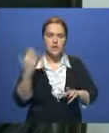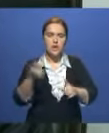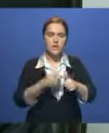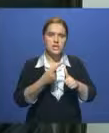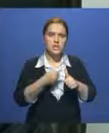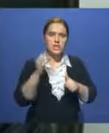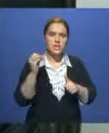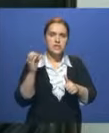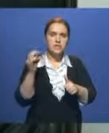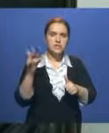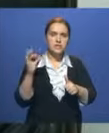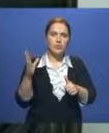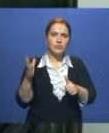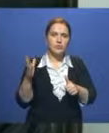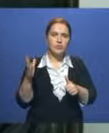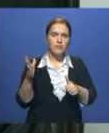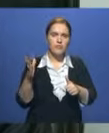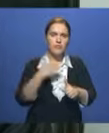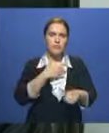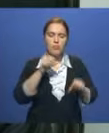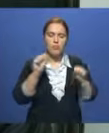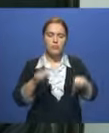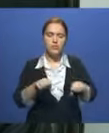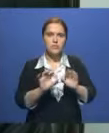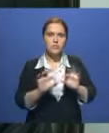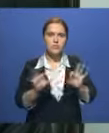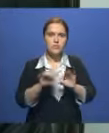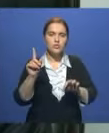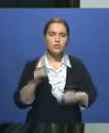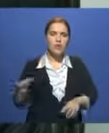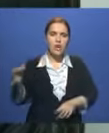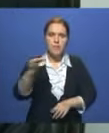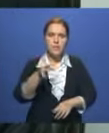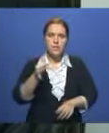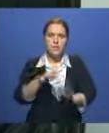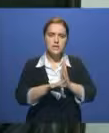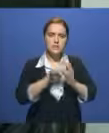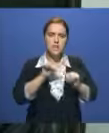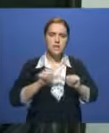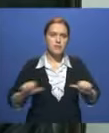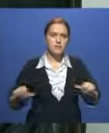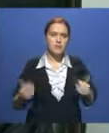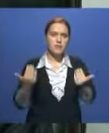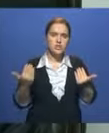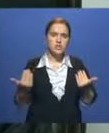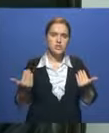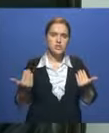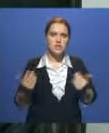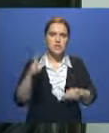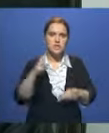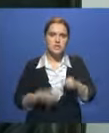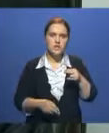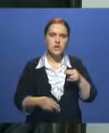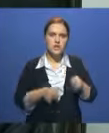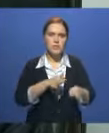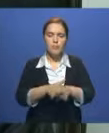Есенова. Мы можем сказать, что областная избирательная комиссия сейчас завершает